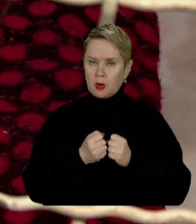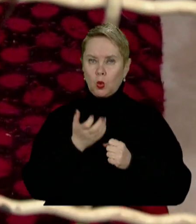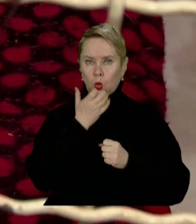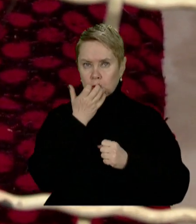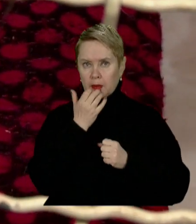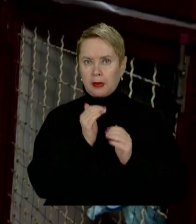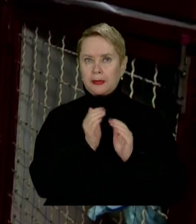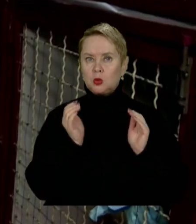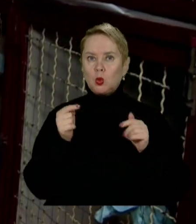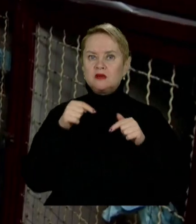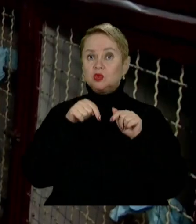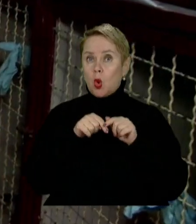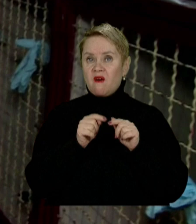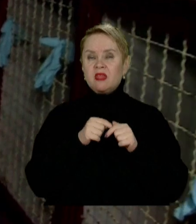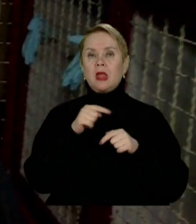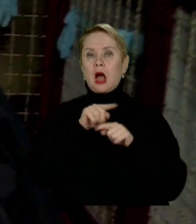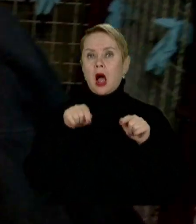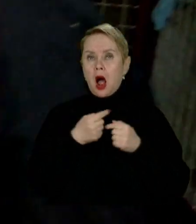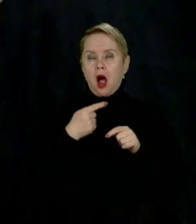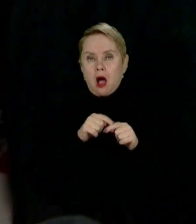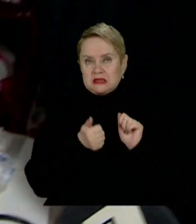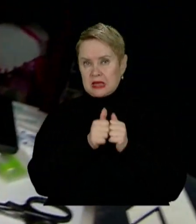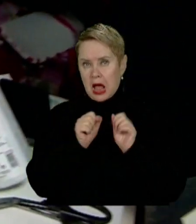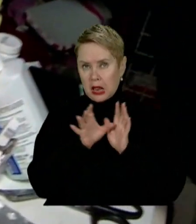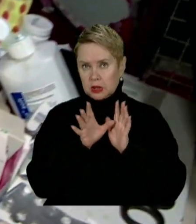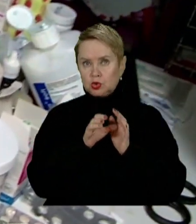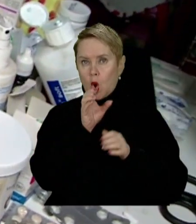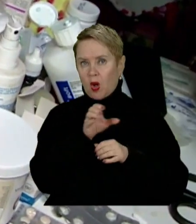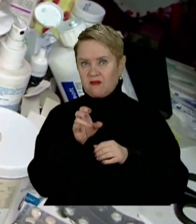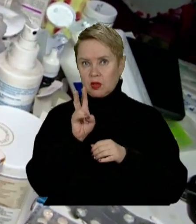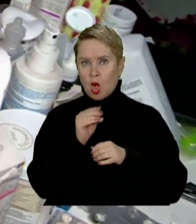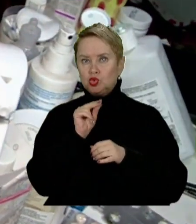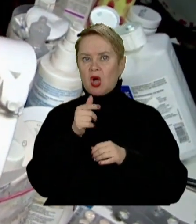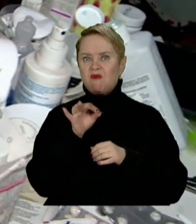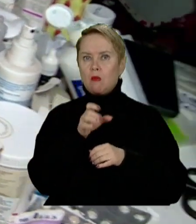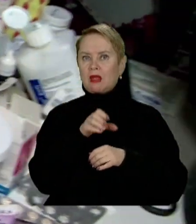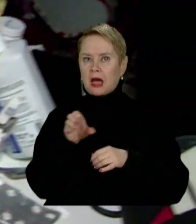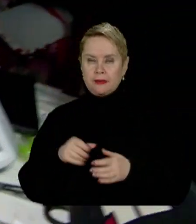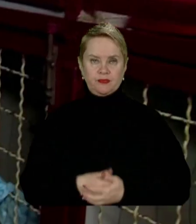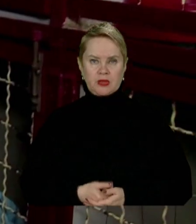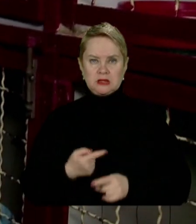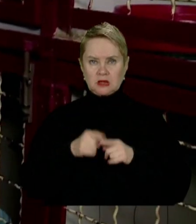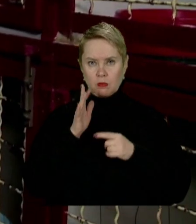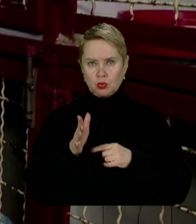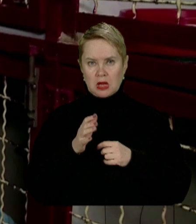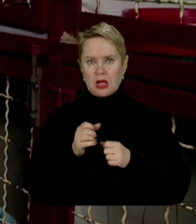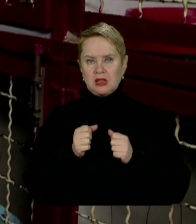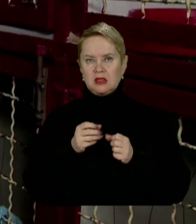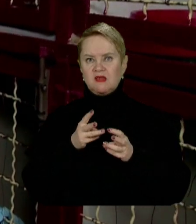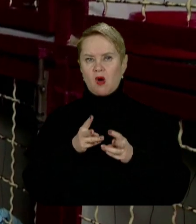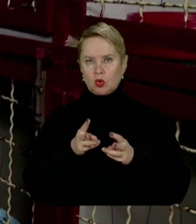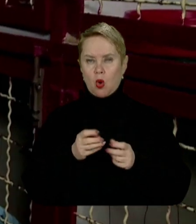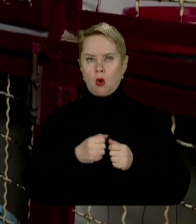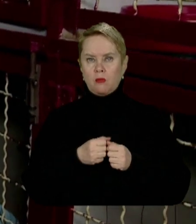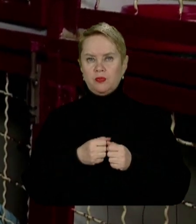утеплили притулок зовні. А в кожній кімнаті замінюють електричні конвектори на чавунні батареї. Це буде твердопаливне опалення.